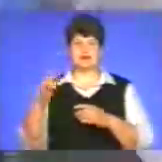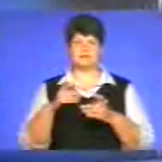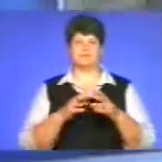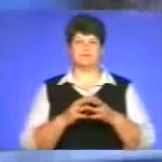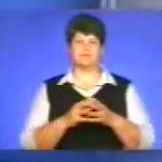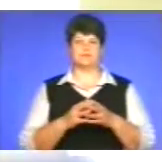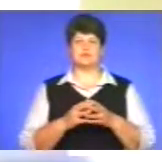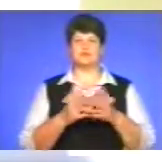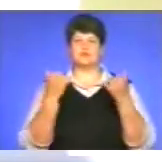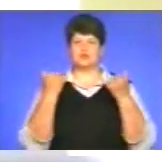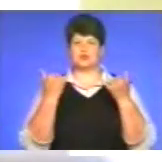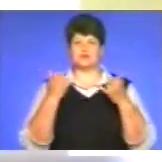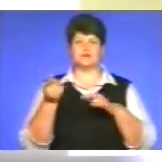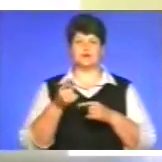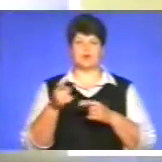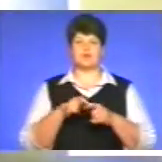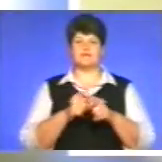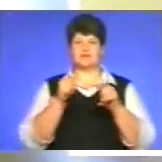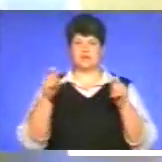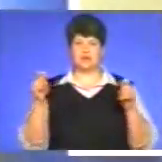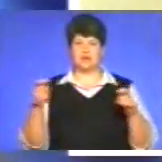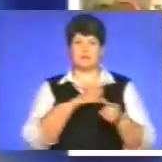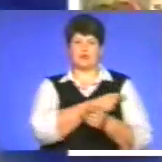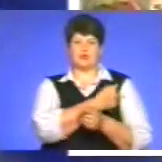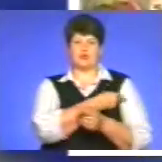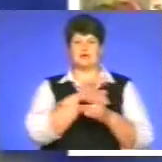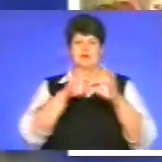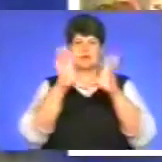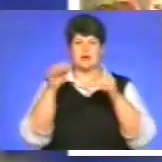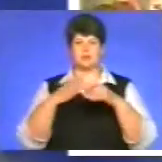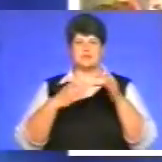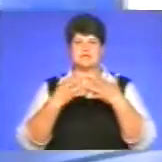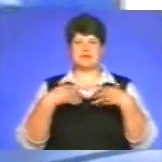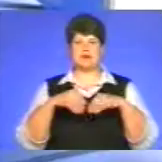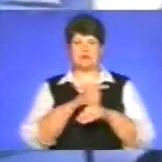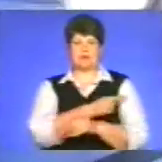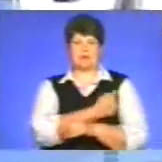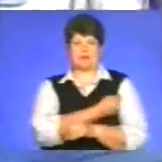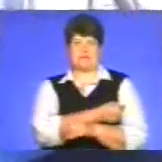Сьогодні у Тернополі відкрили амбулаторію загальної практики сімейної медицини.